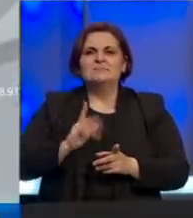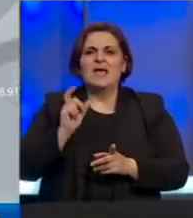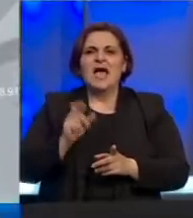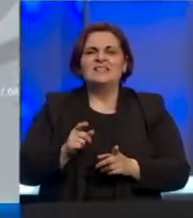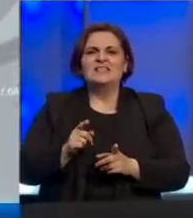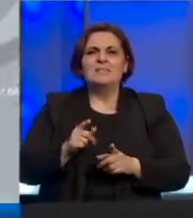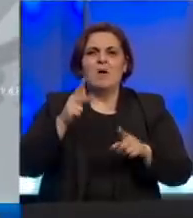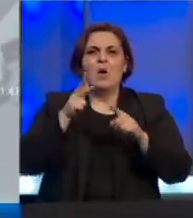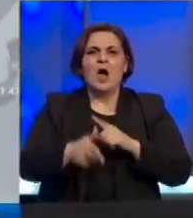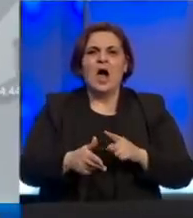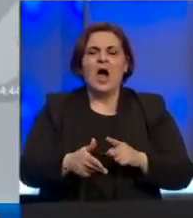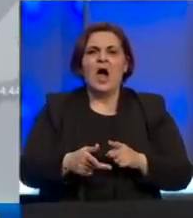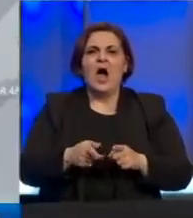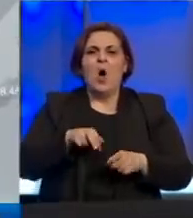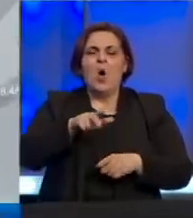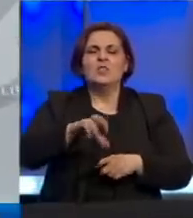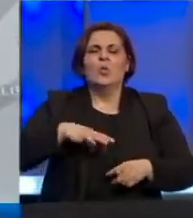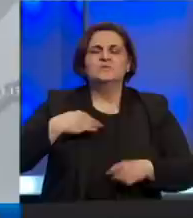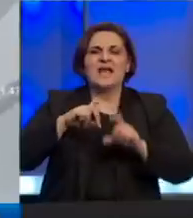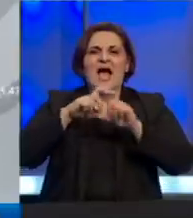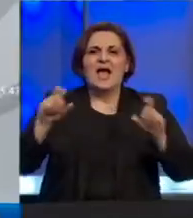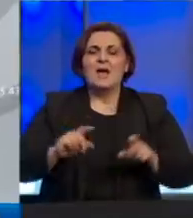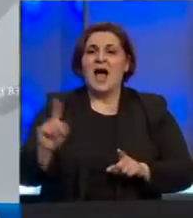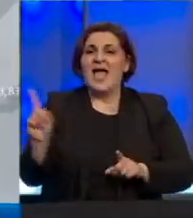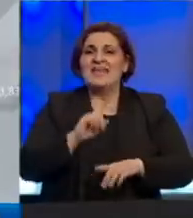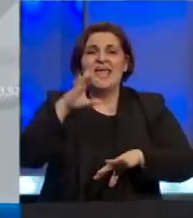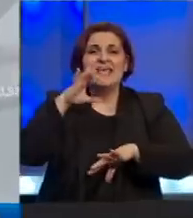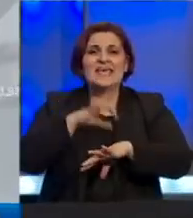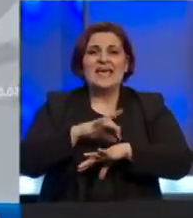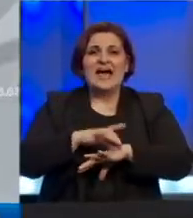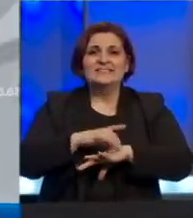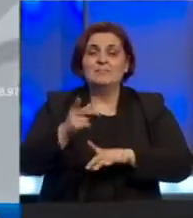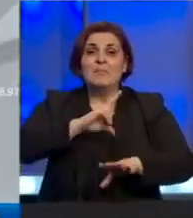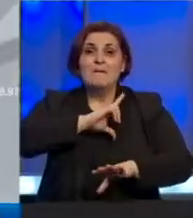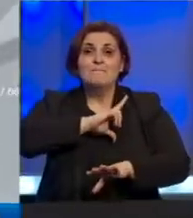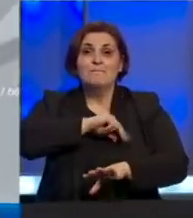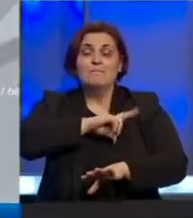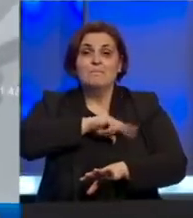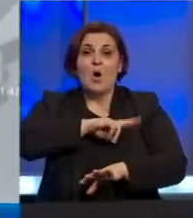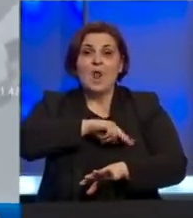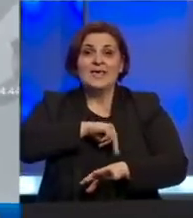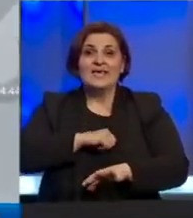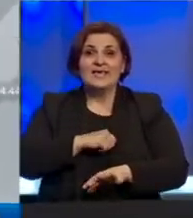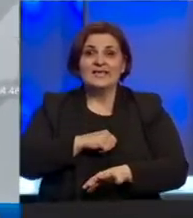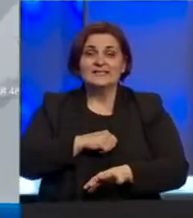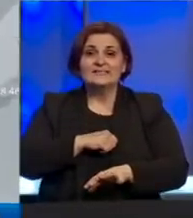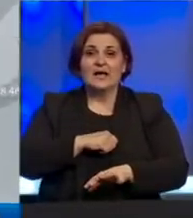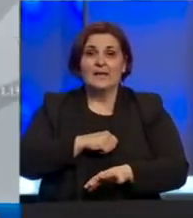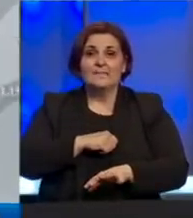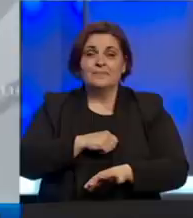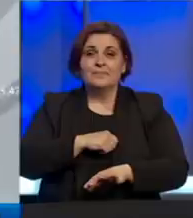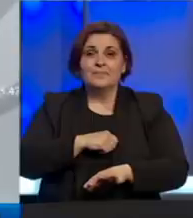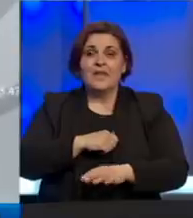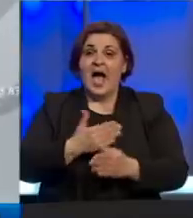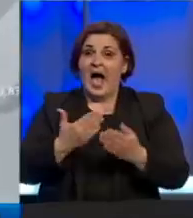uskratiti odlasak u zdravstvenu ustanovu. Ne smiju ljekari biti policajci i bježati od građana.